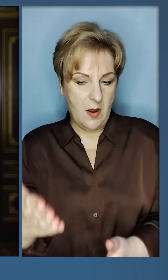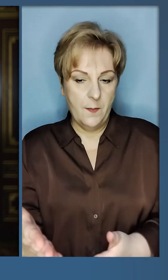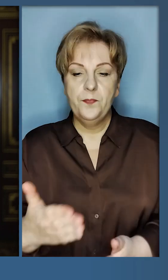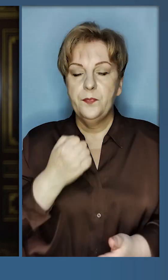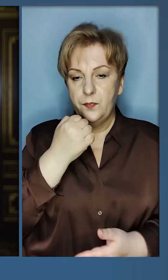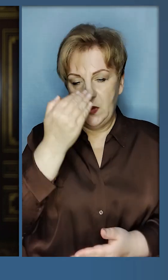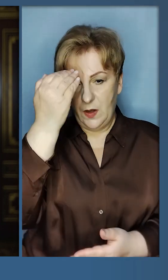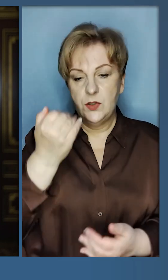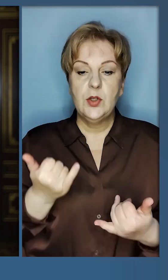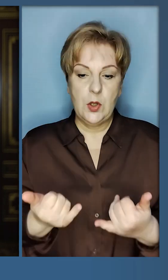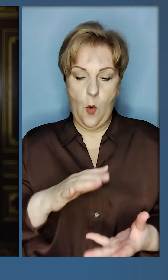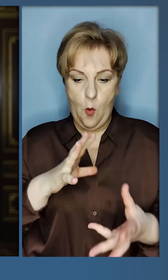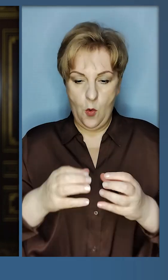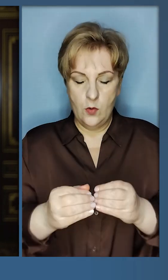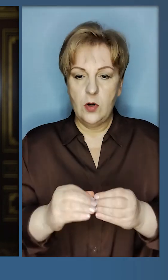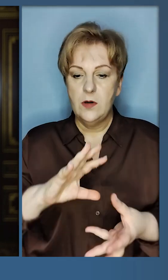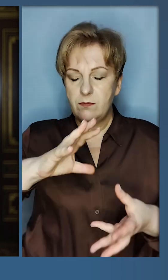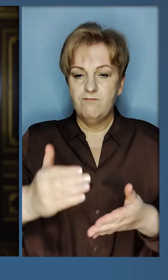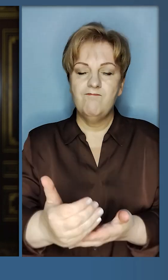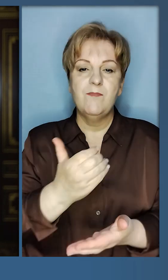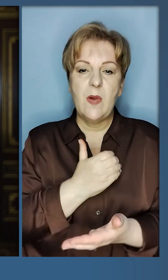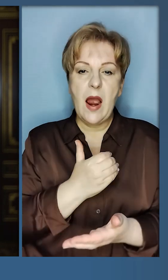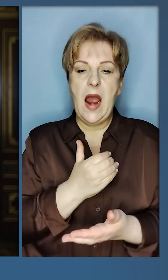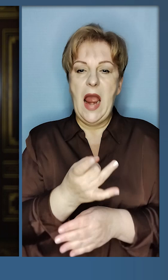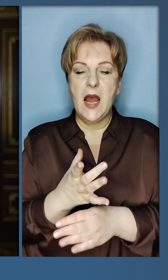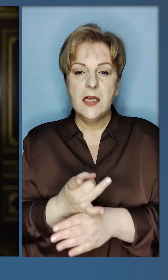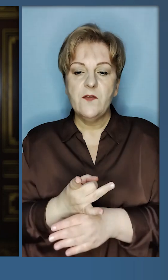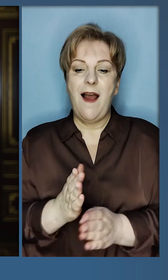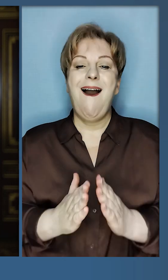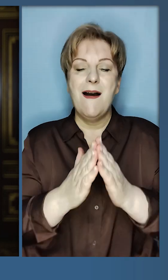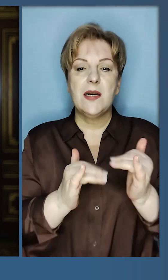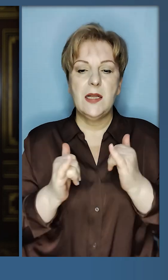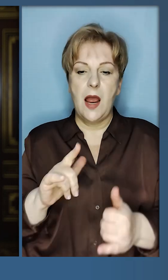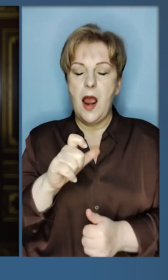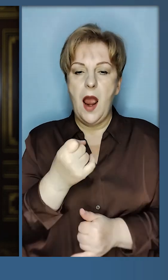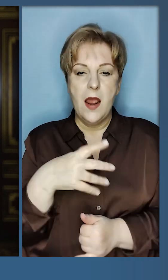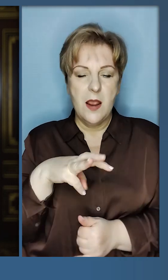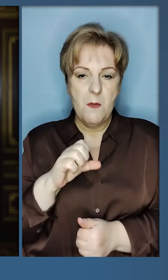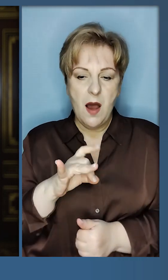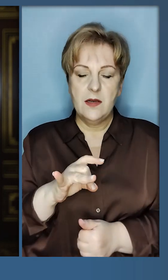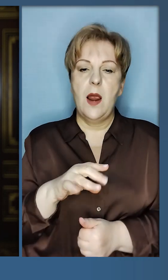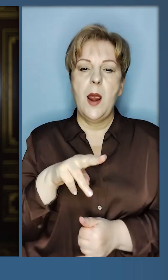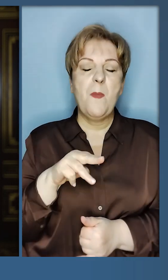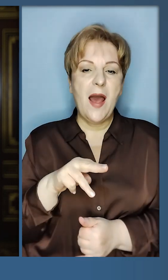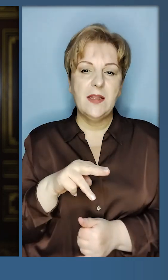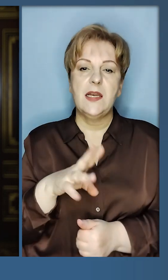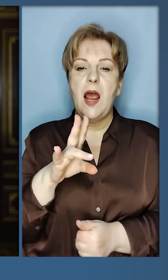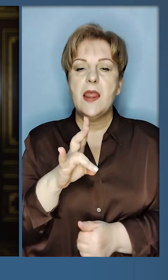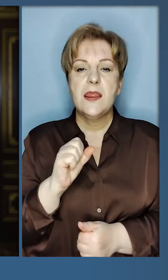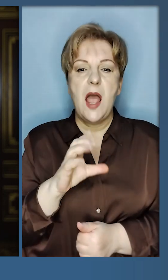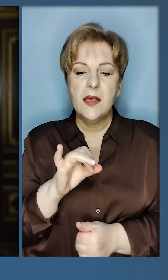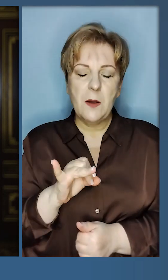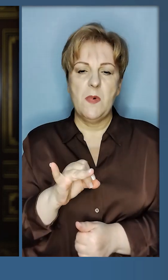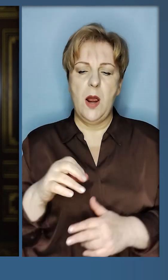вдячний за сьогоднішній пакет, артилерія, ракети для хаймарсів, петріотів, насамсів, дрони